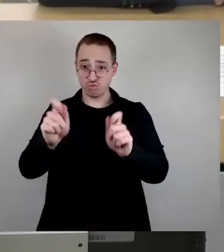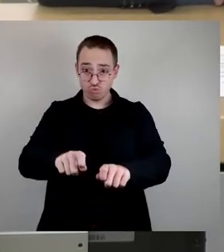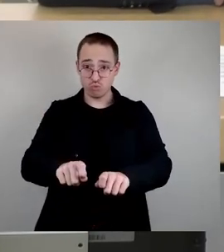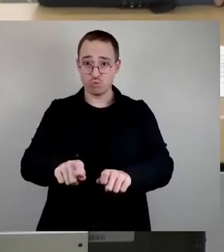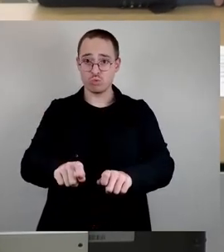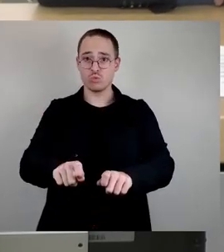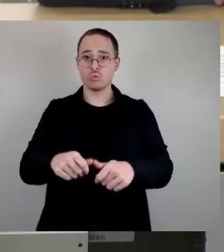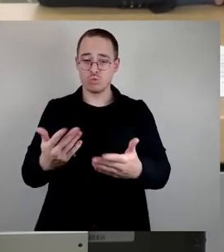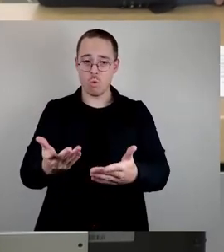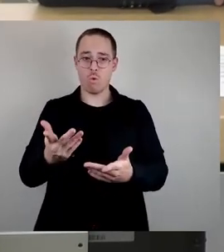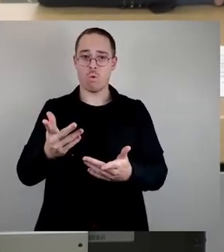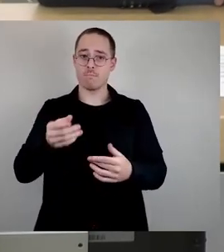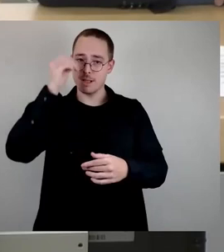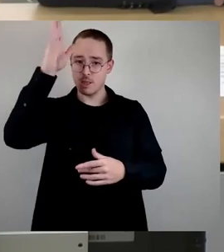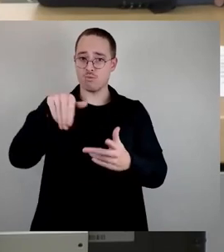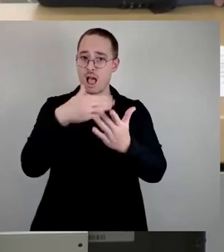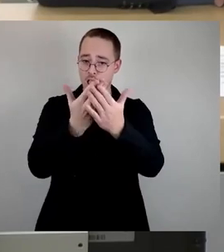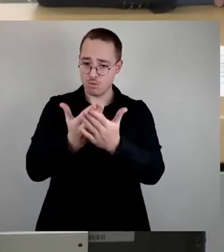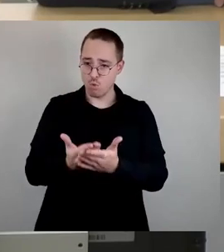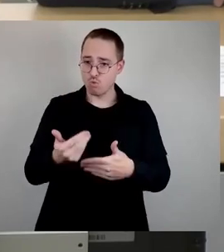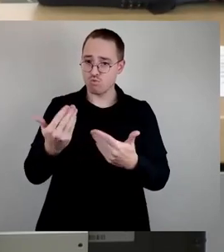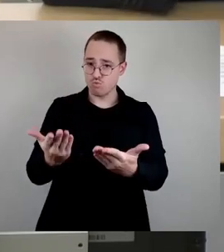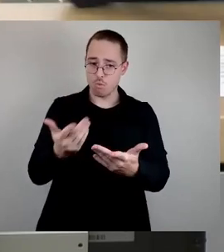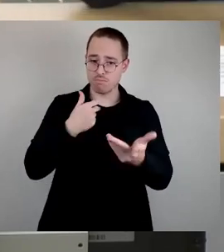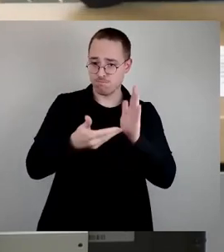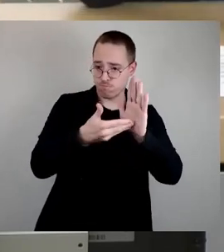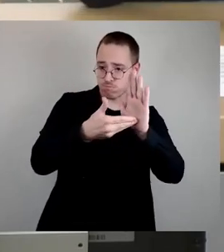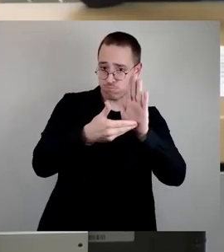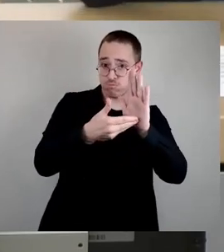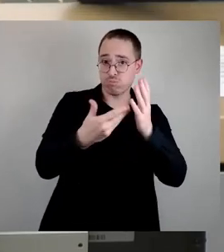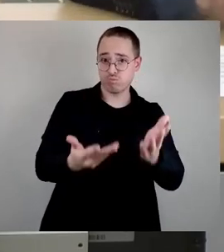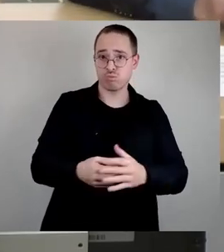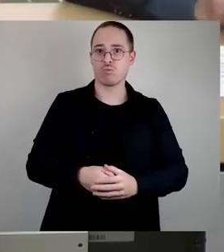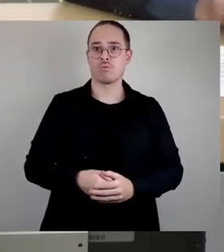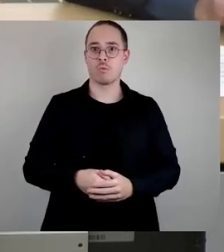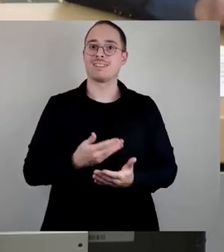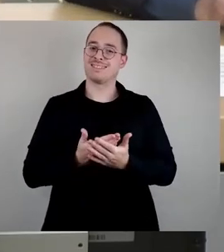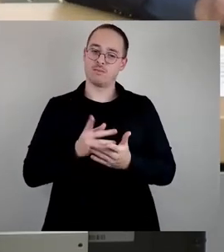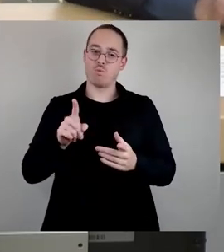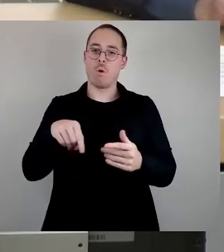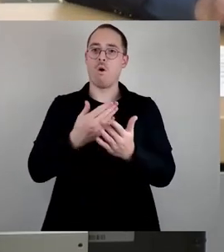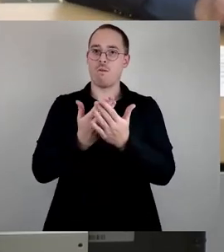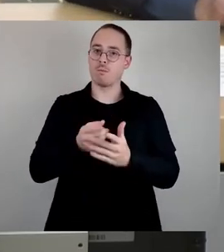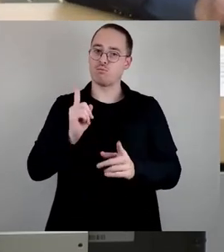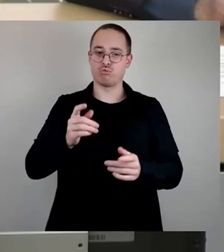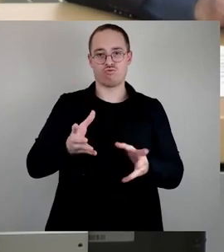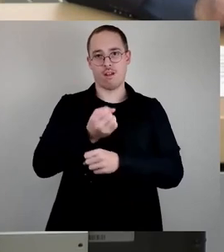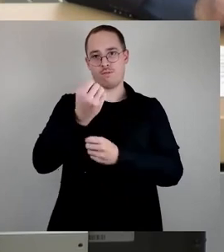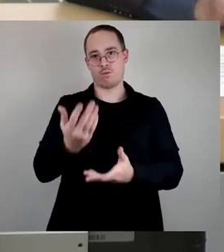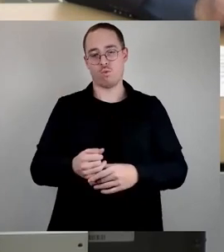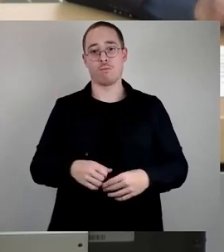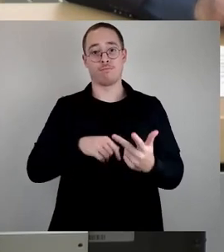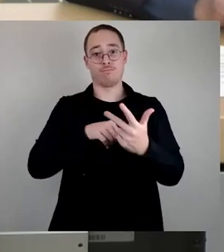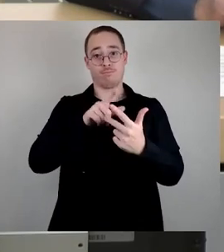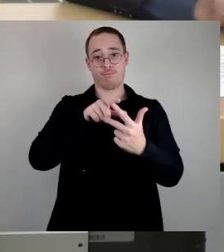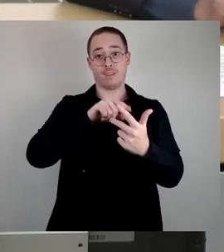Bildungsangebote wohnortnah vorhalten zu können, musste auch das als Aufgabe bewältigt werden. Eine dritte Herausforderung ist die Etablierung